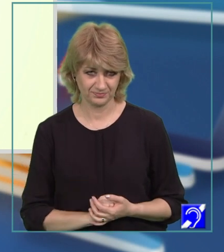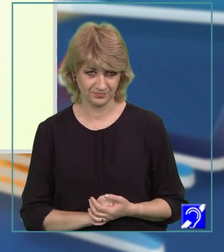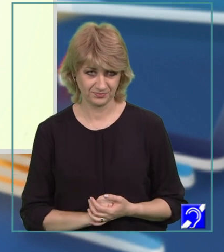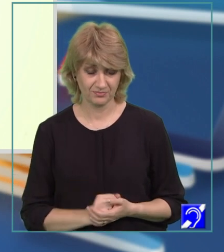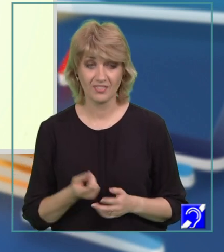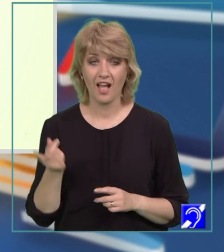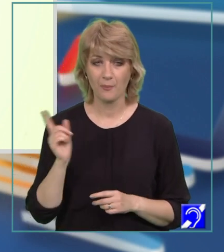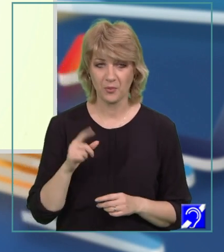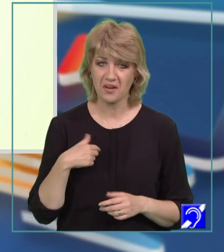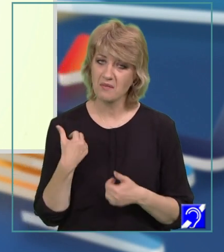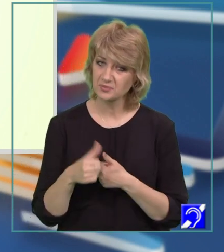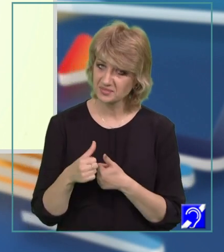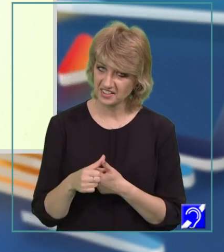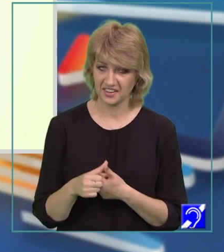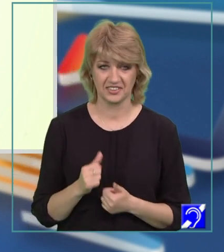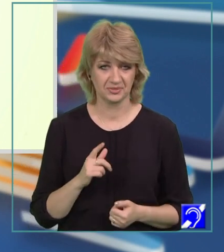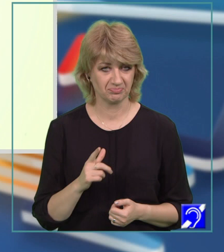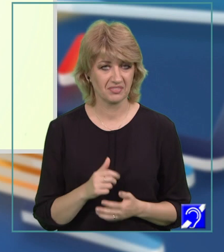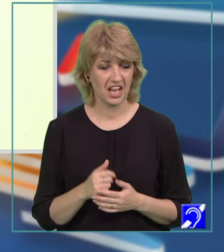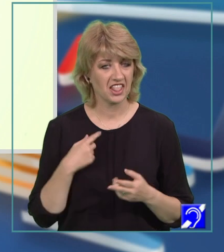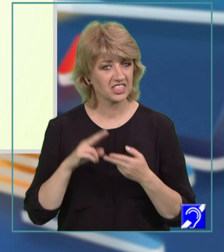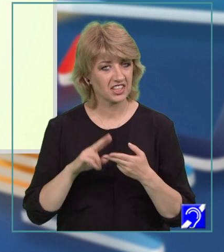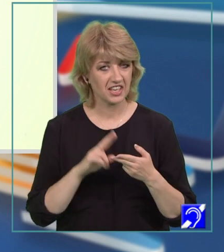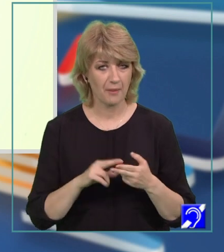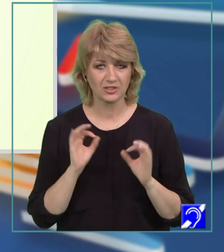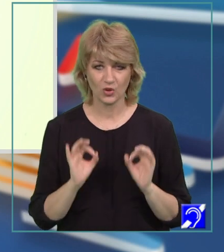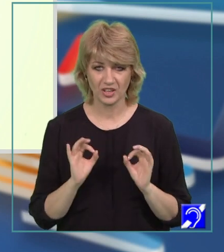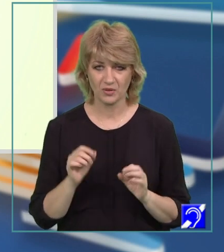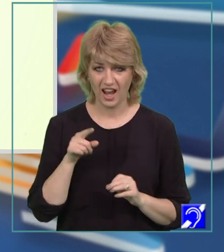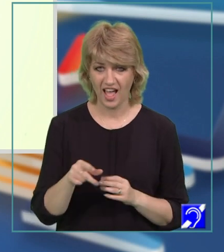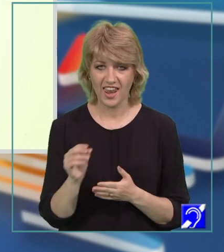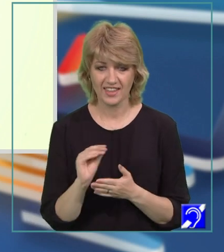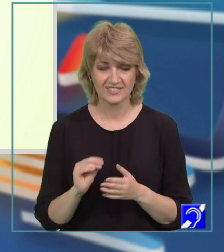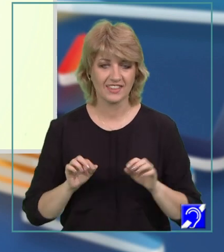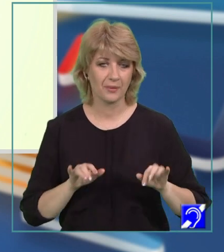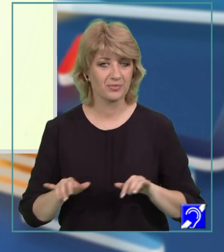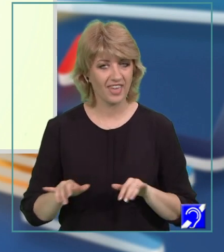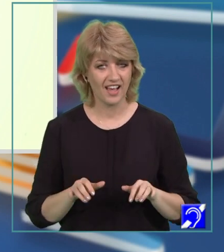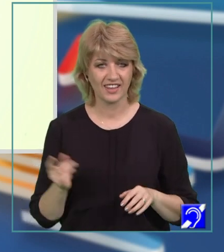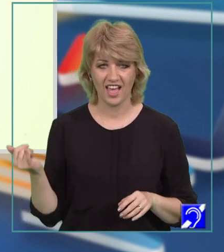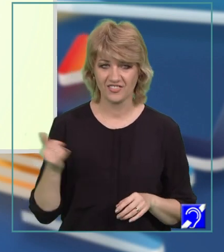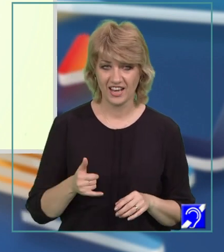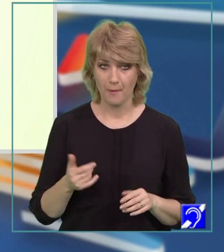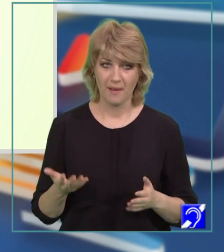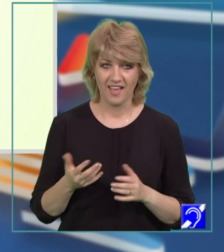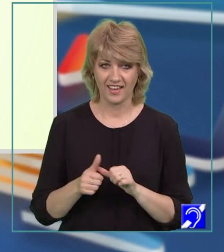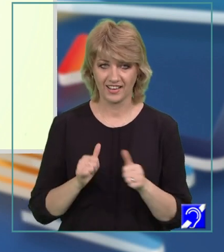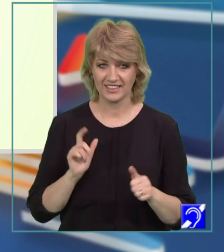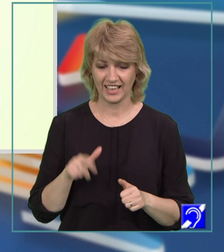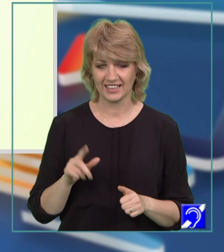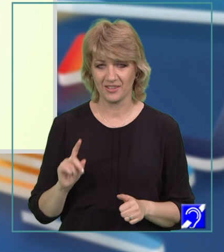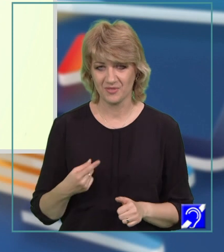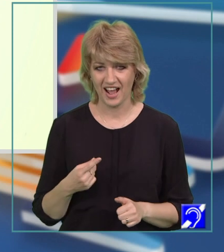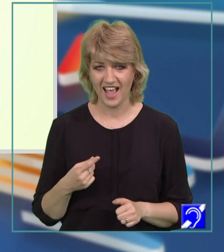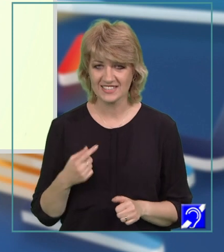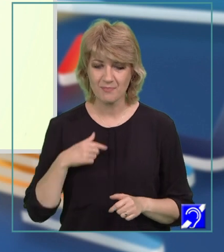Apoi ne-am împrietenit. Ne întâlneam totdeauna la lecția de piano unde ea venea mai repede decât trebuia